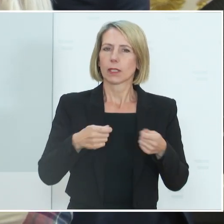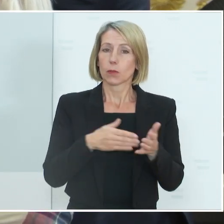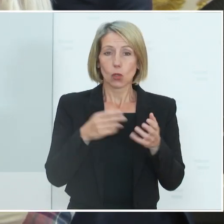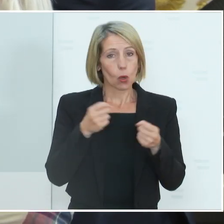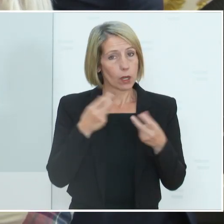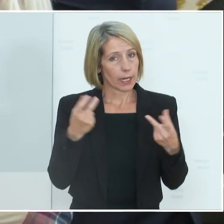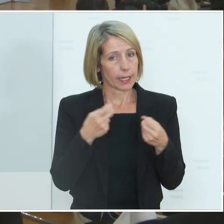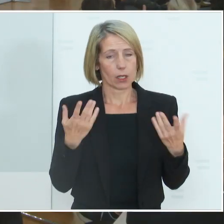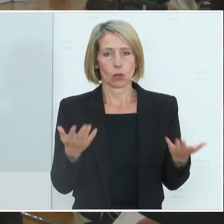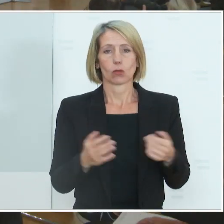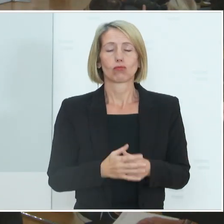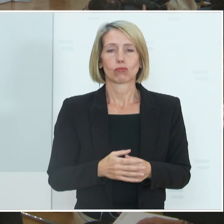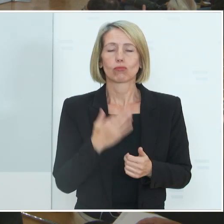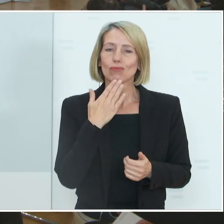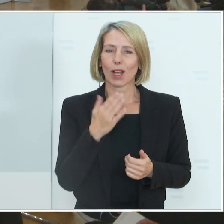Danke.